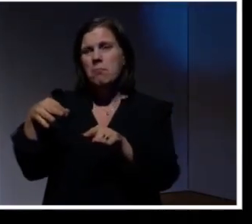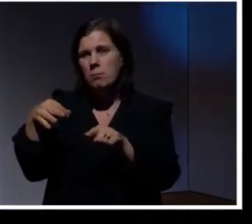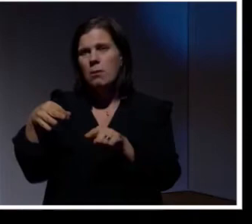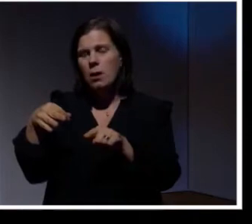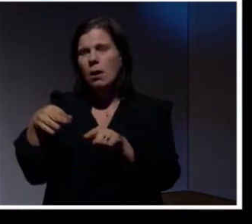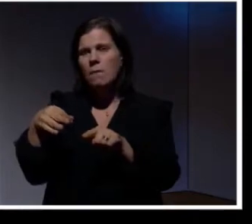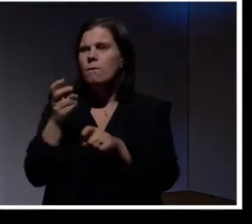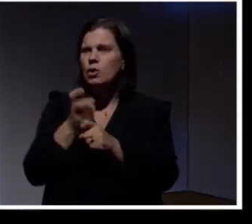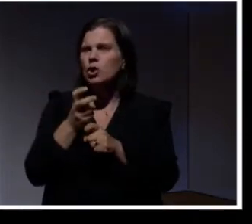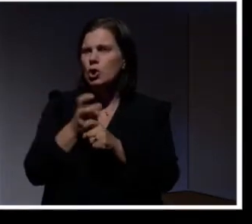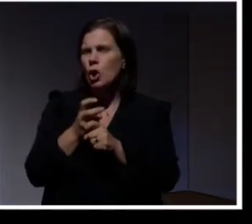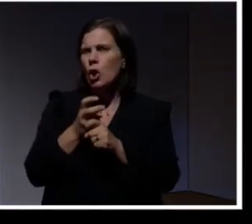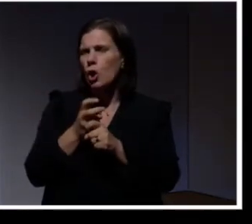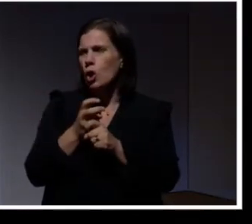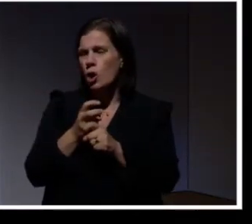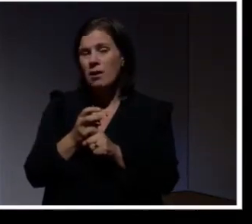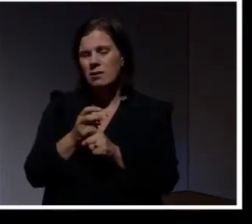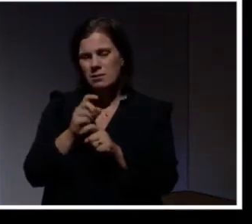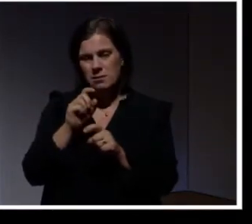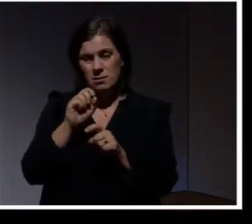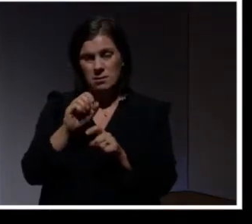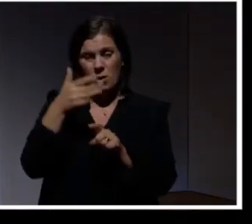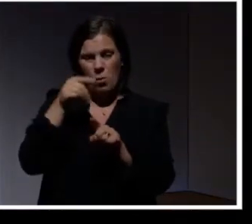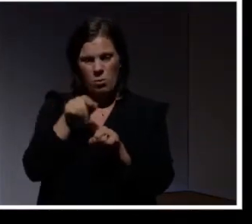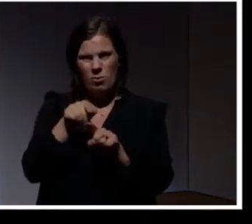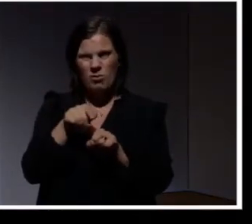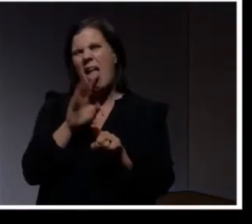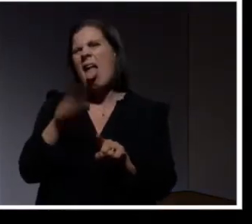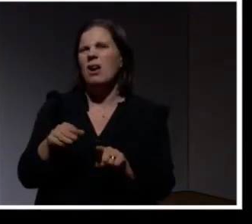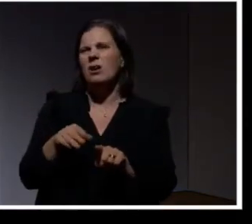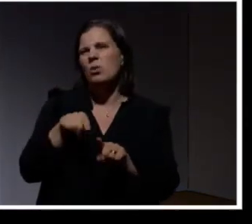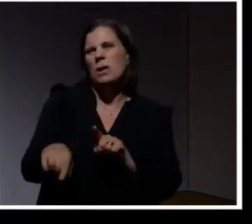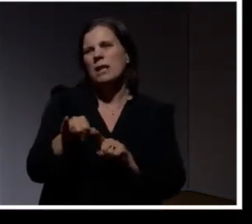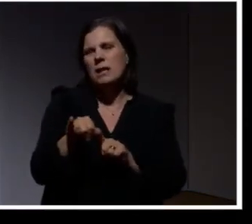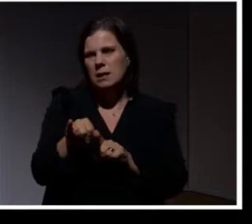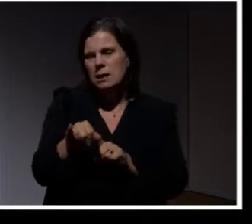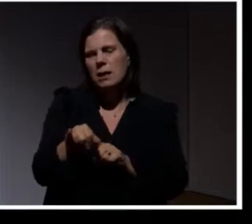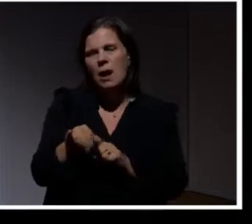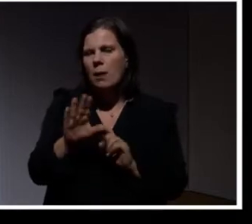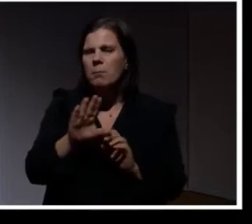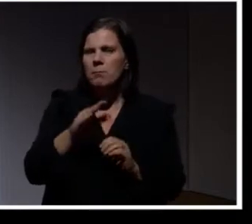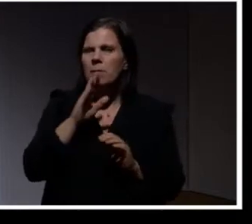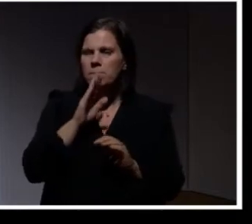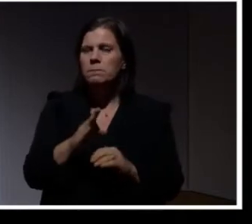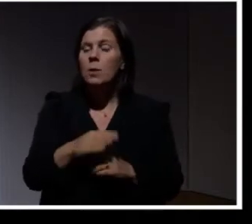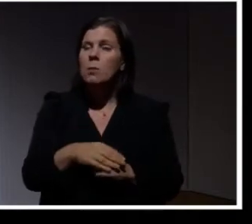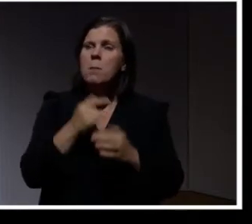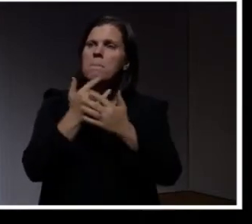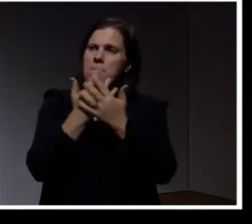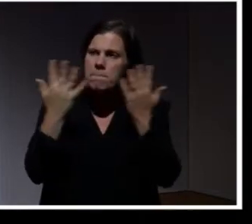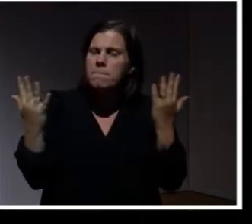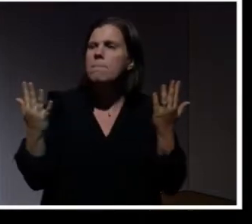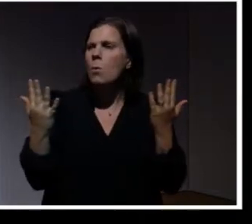ändå den här, slår på det här i mitten och sen säger, aj, det skitigt. Sen är det ju också så att det är många som